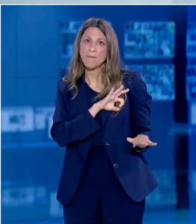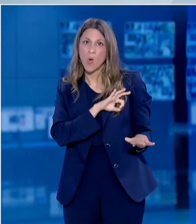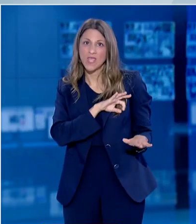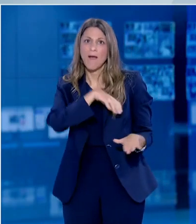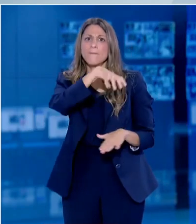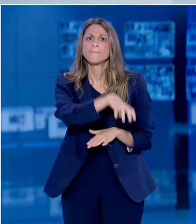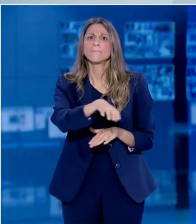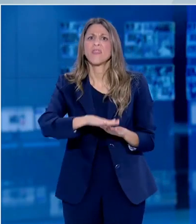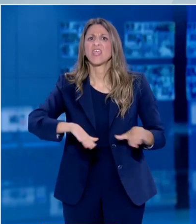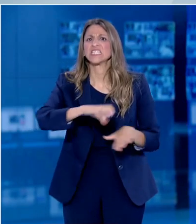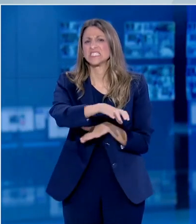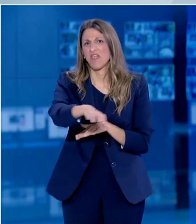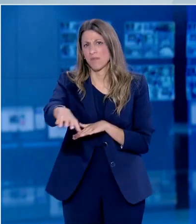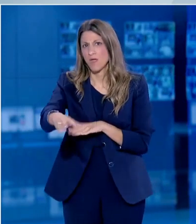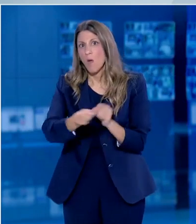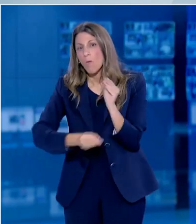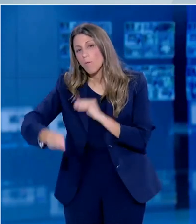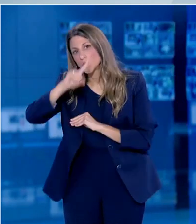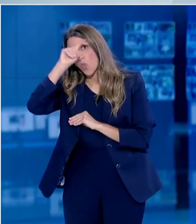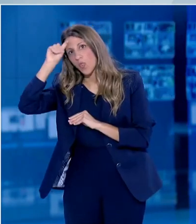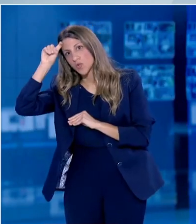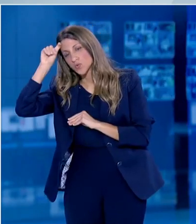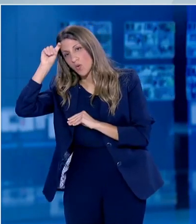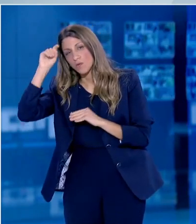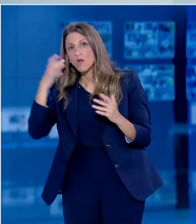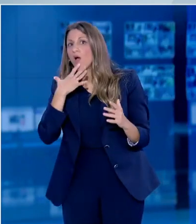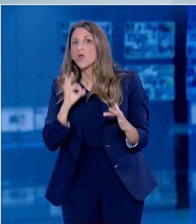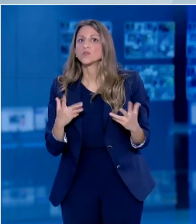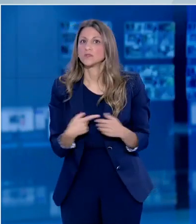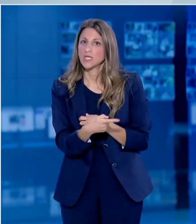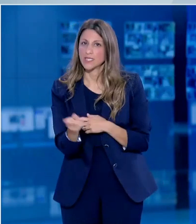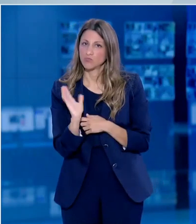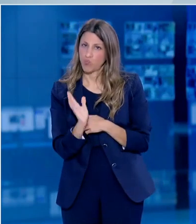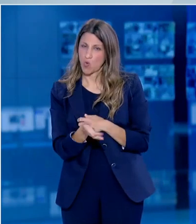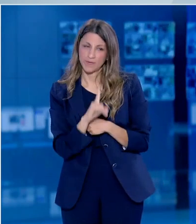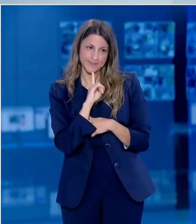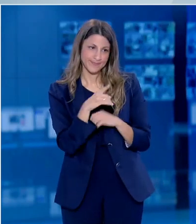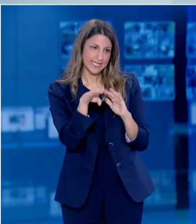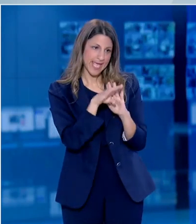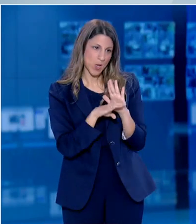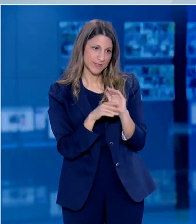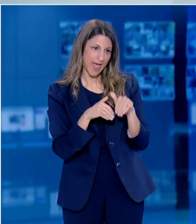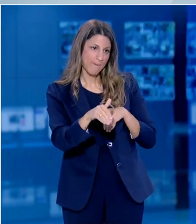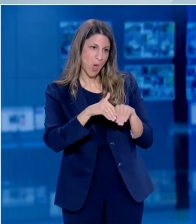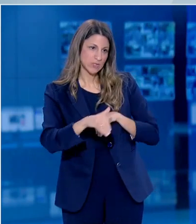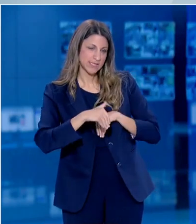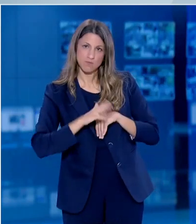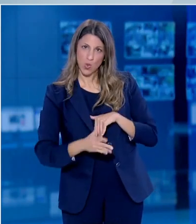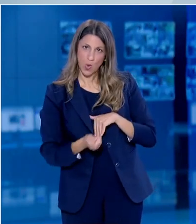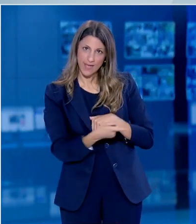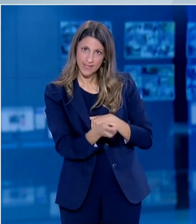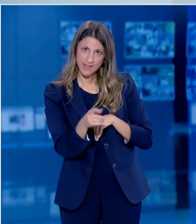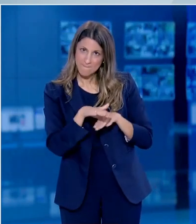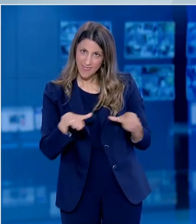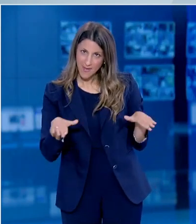σταθμούς είναι ακόμα πιο δύσκολα τα πράγματα. Εκεί είναι σαφές πως δεν είναι πρακτικά εθικτή η διατήρηση της απόστασης. Και εκεί